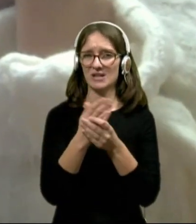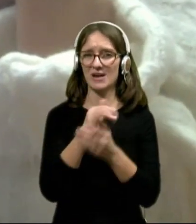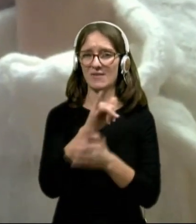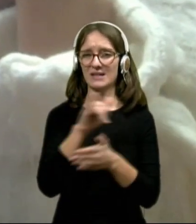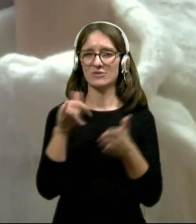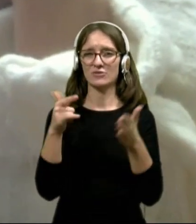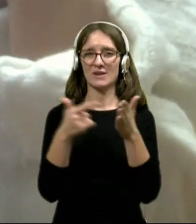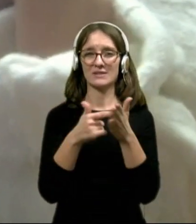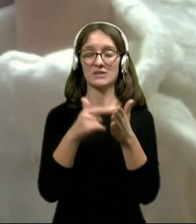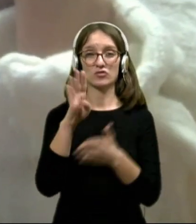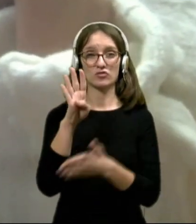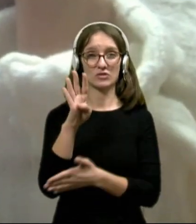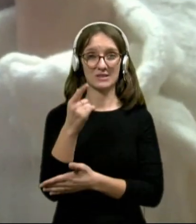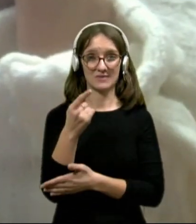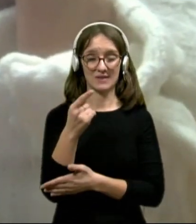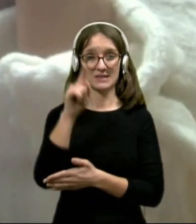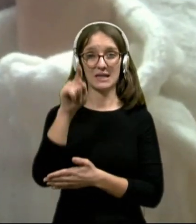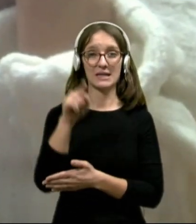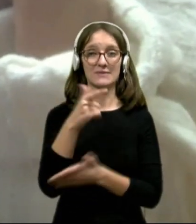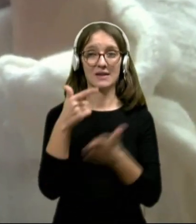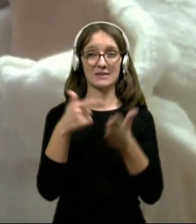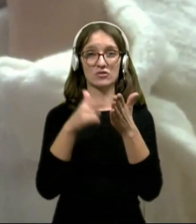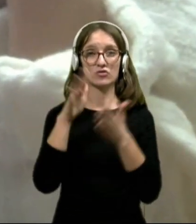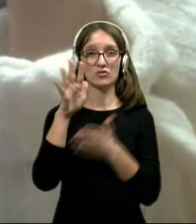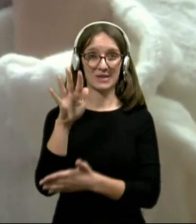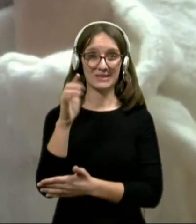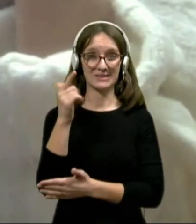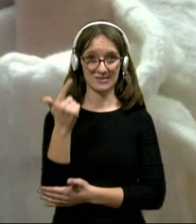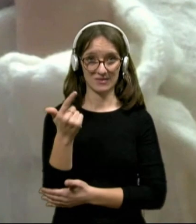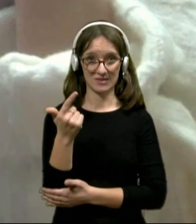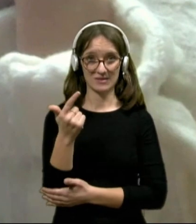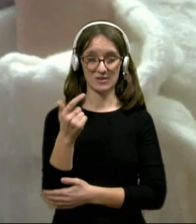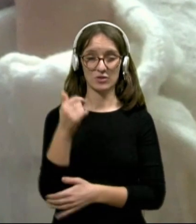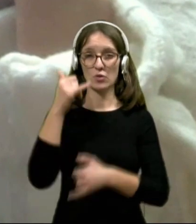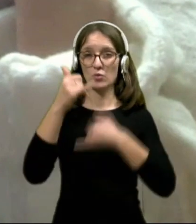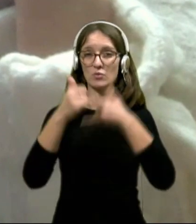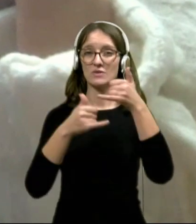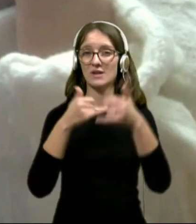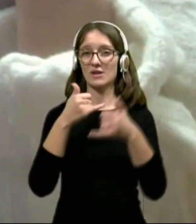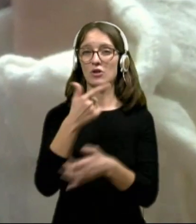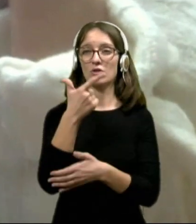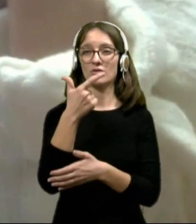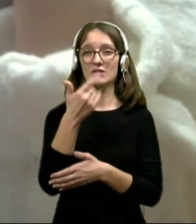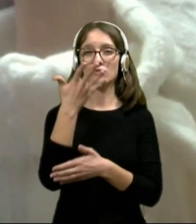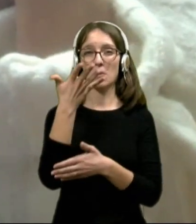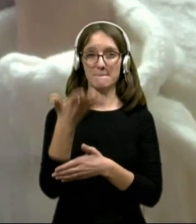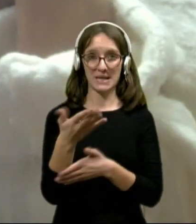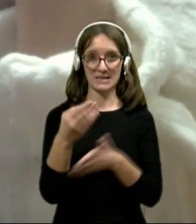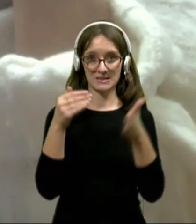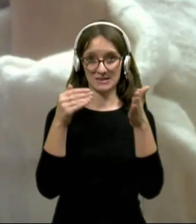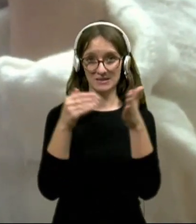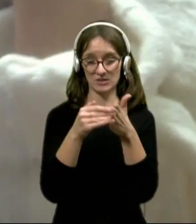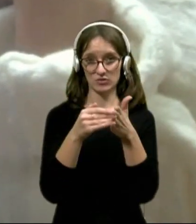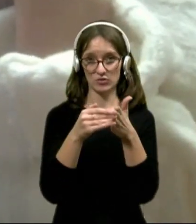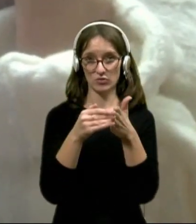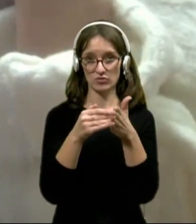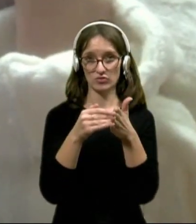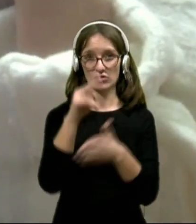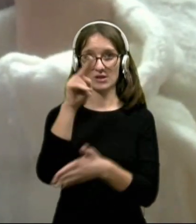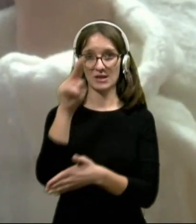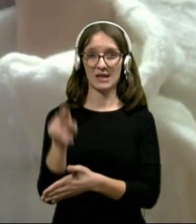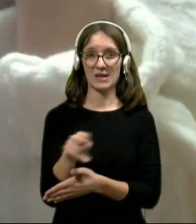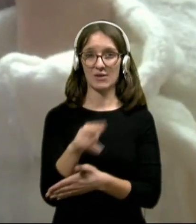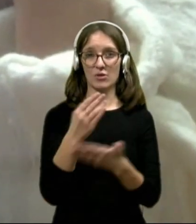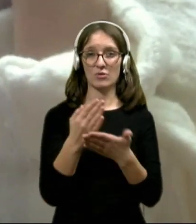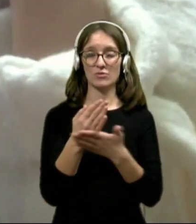24 in 25, vsako leto po 250 tisoč evrov,